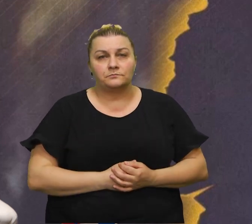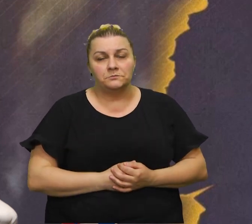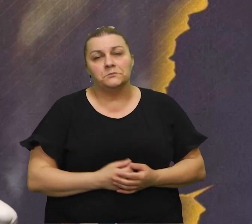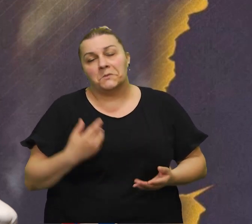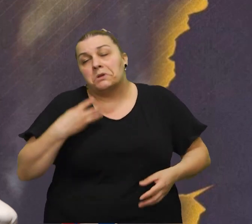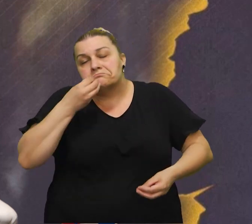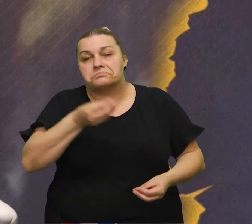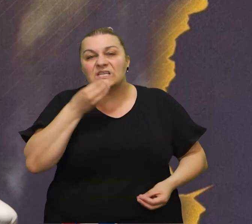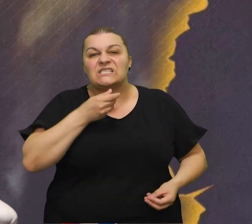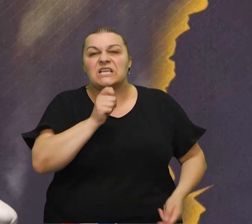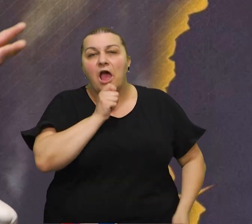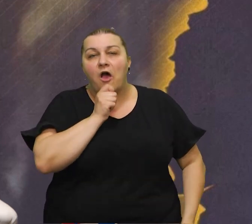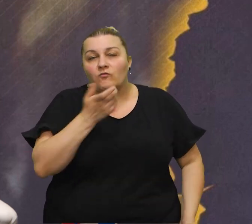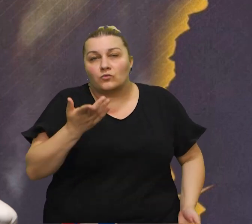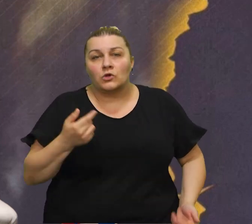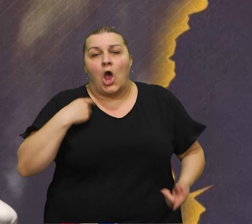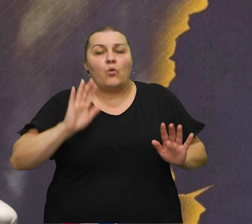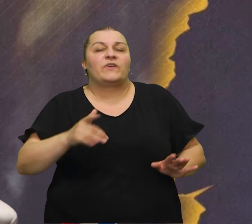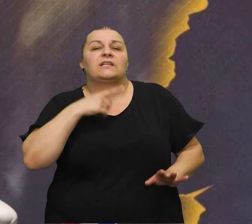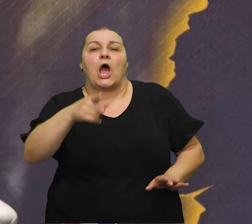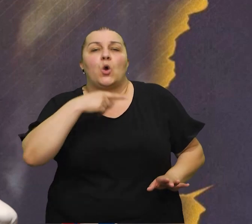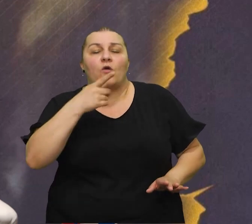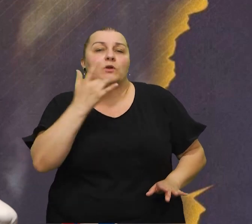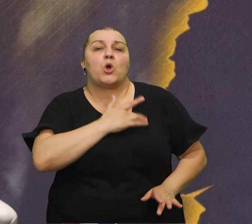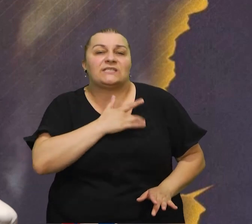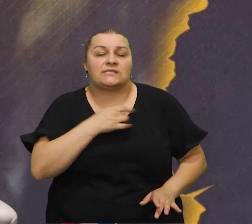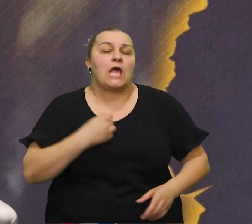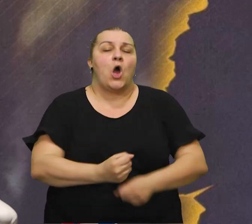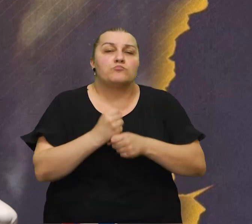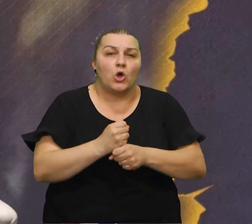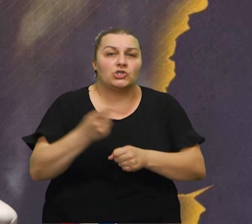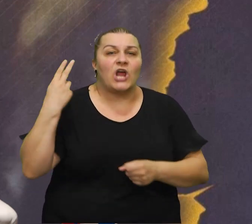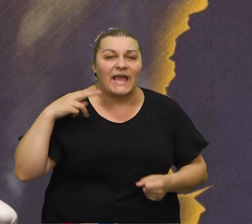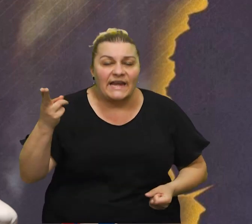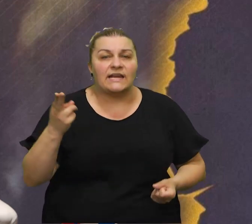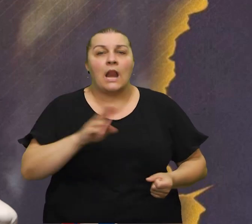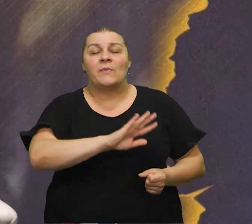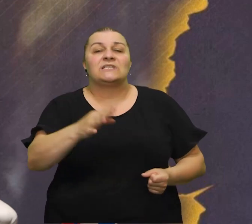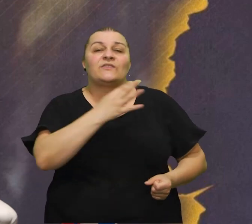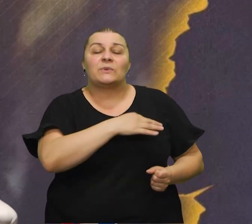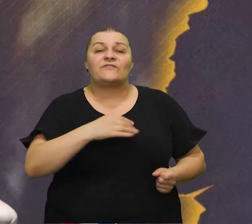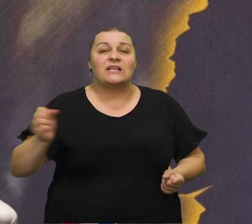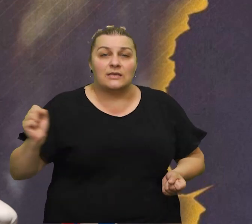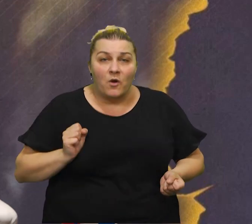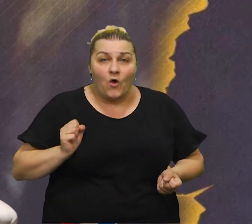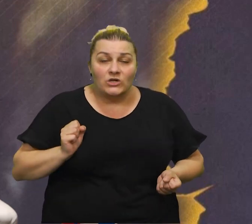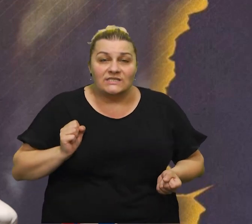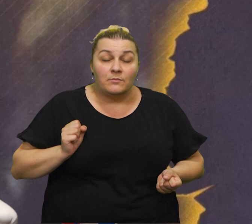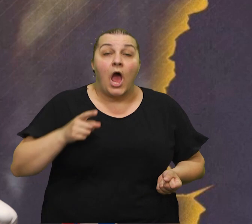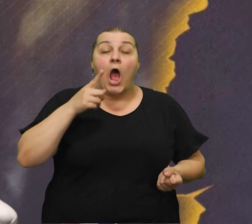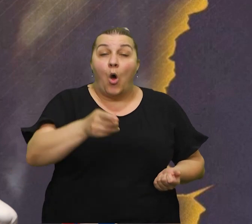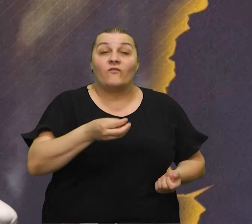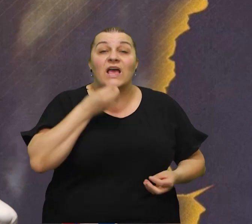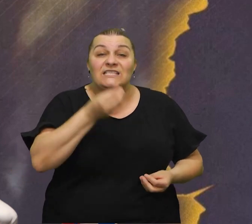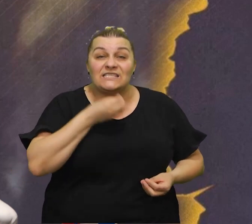to je osnovna onako izjav ono kako ja govorio od srca podrške generalima i svih hrvatskih vojnicima i ta